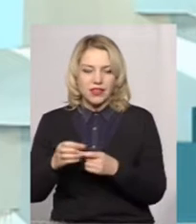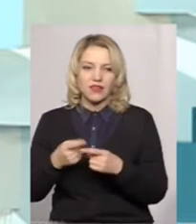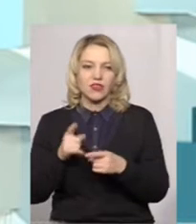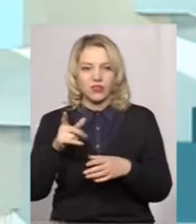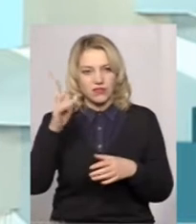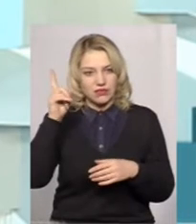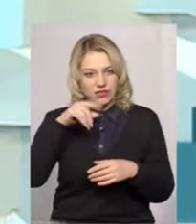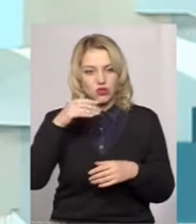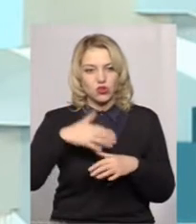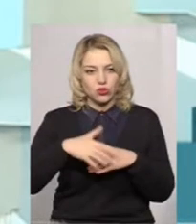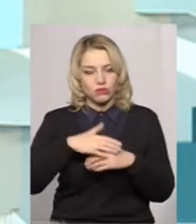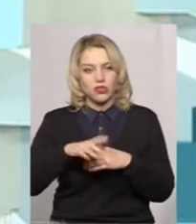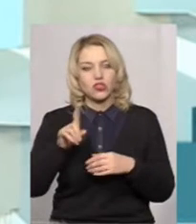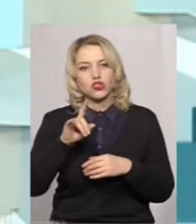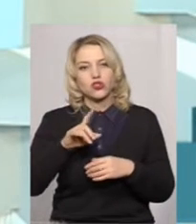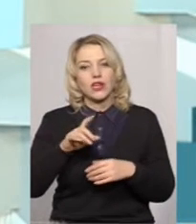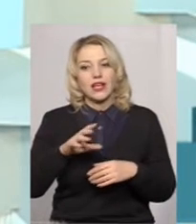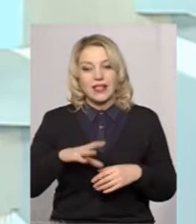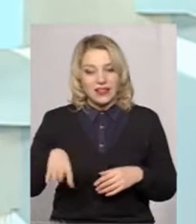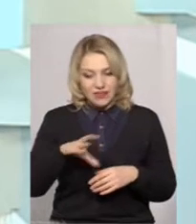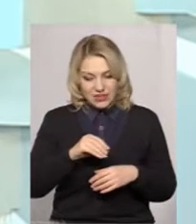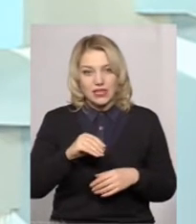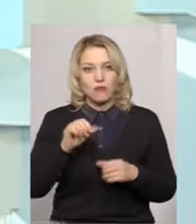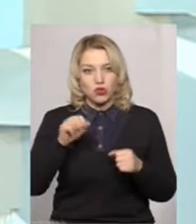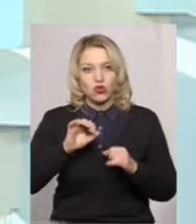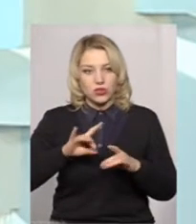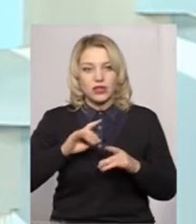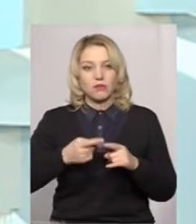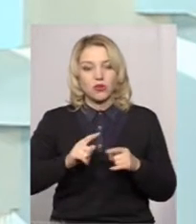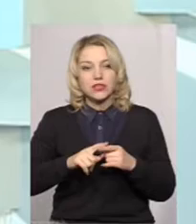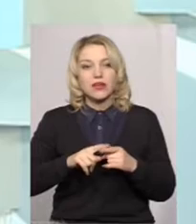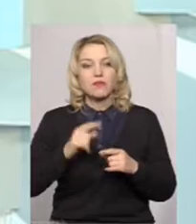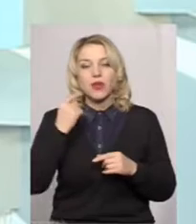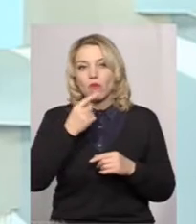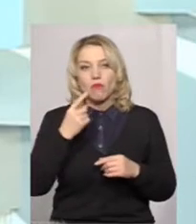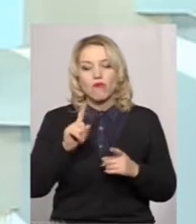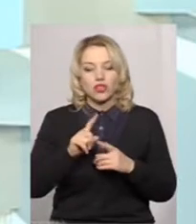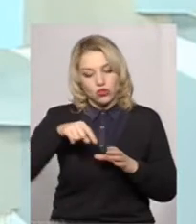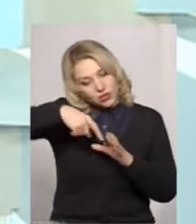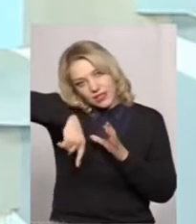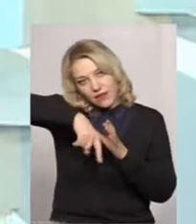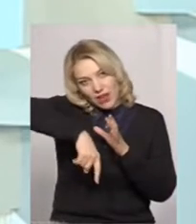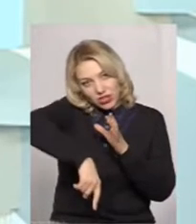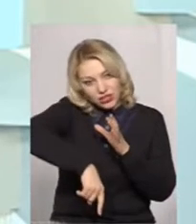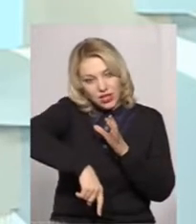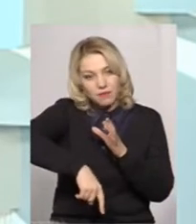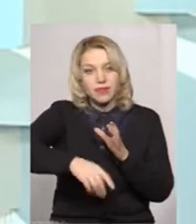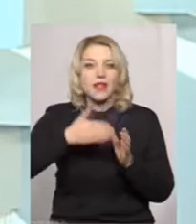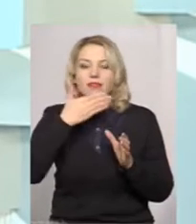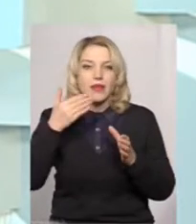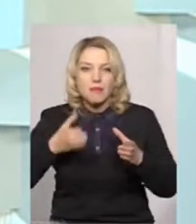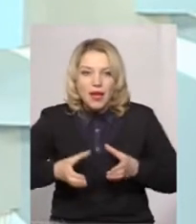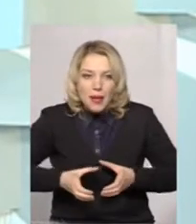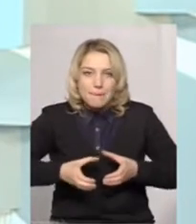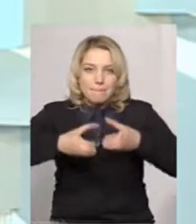не всі, зрозуміло, що не всі, можуть про це розказати. Мова йде про те, що скважина не має